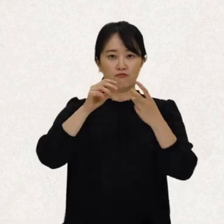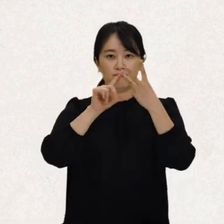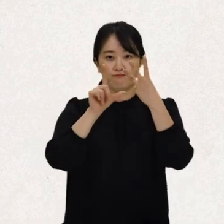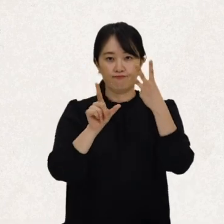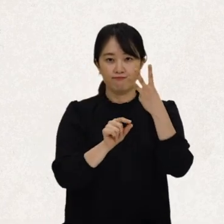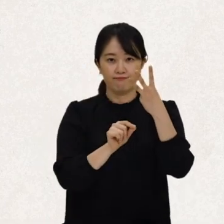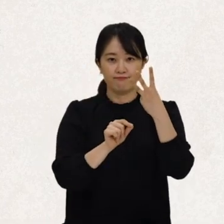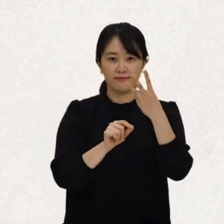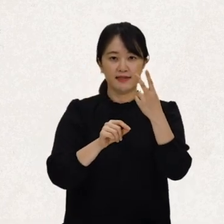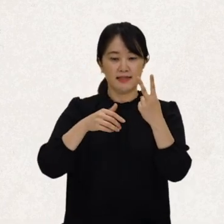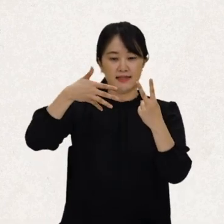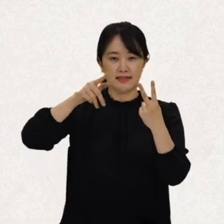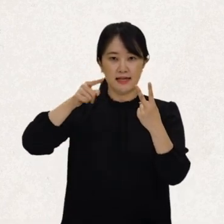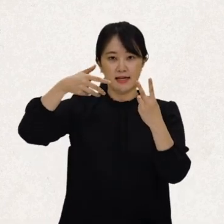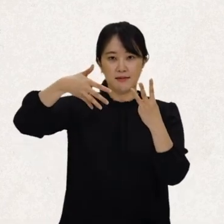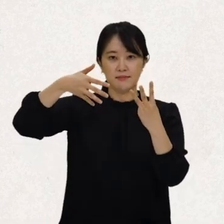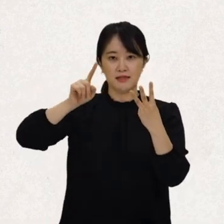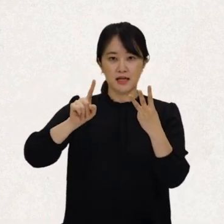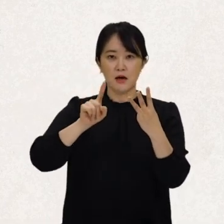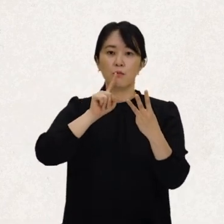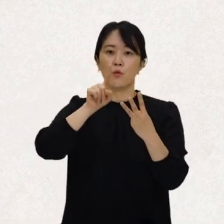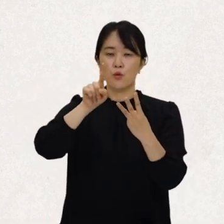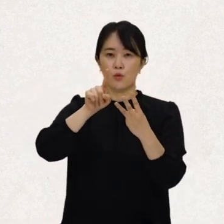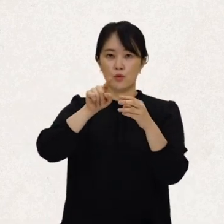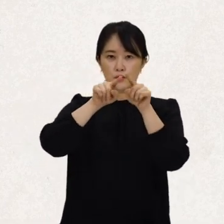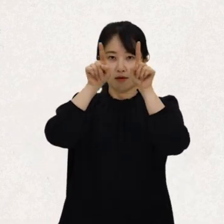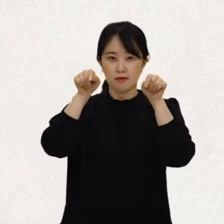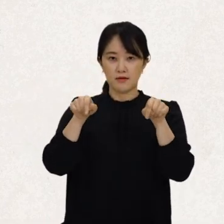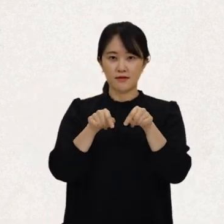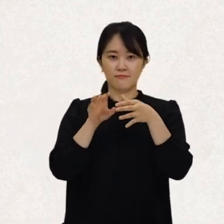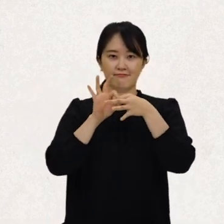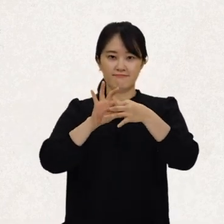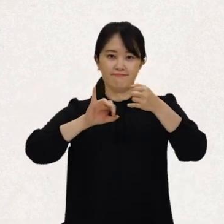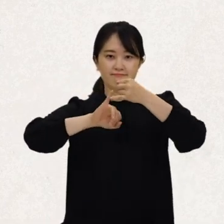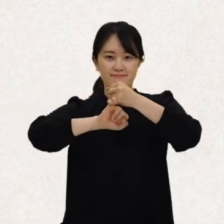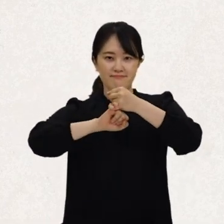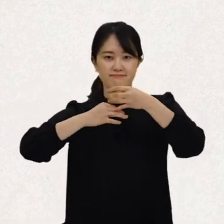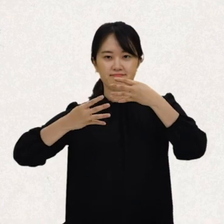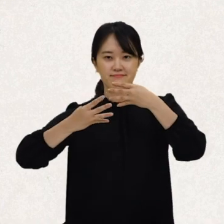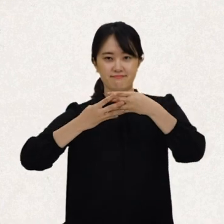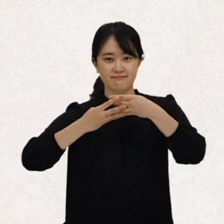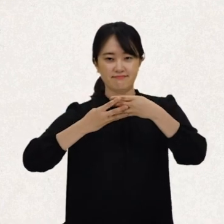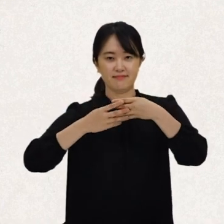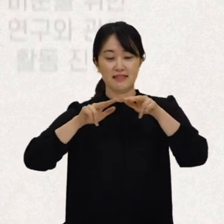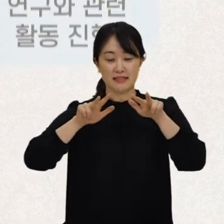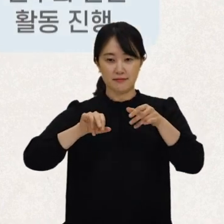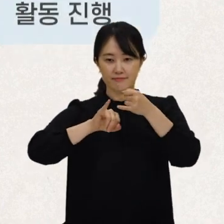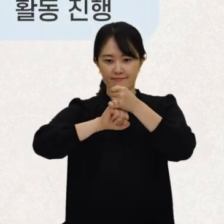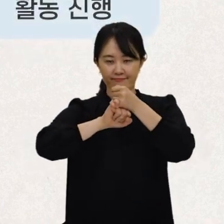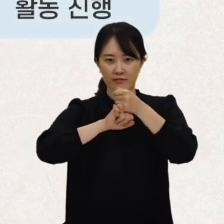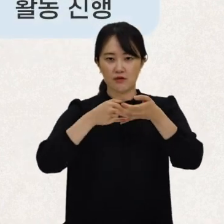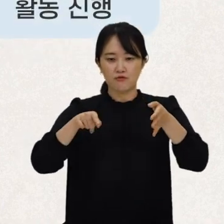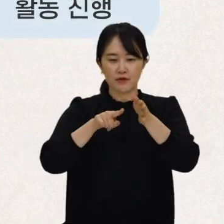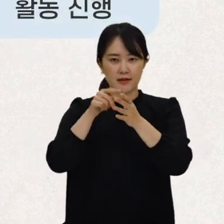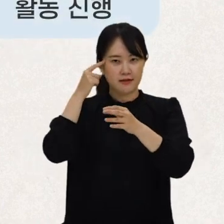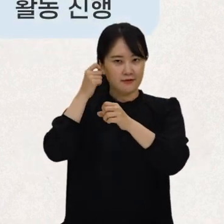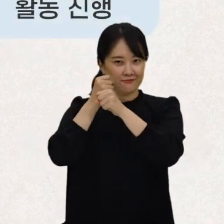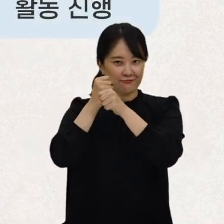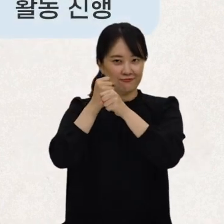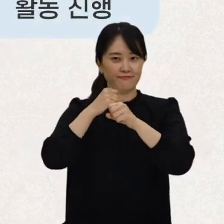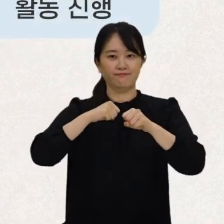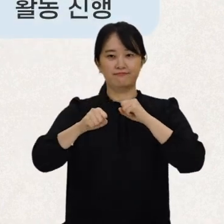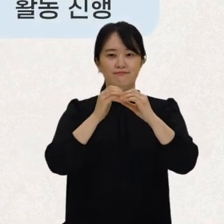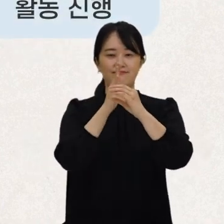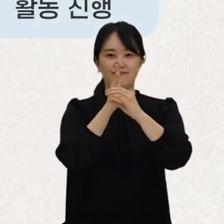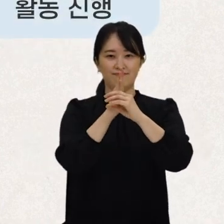제2, 3차 국가보고서를 통해 비준을 약속하고 현재는 비준을 위한 연구와 관련 활동을